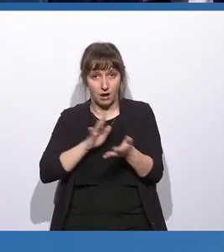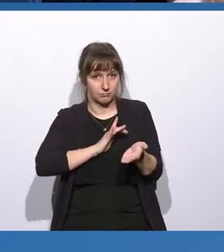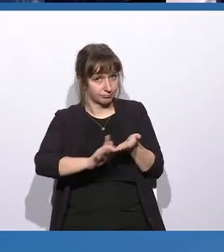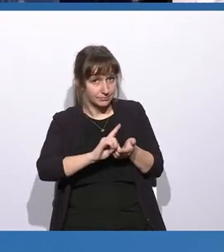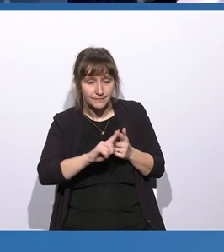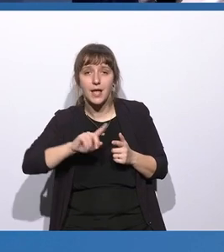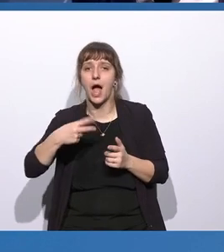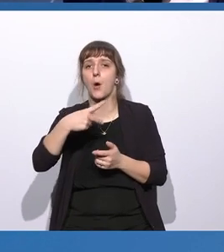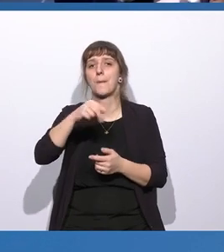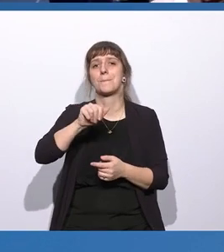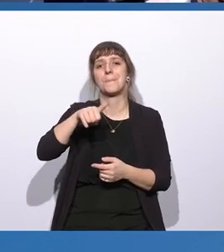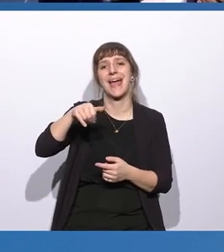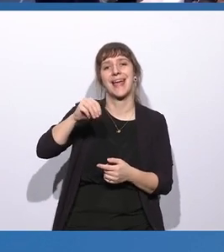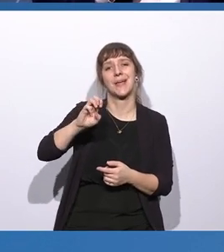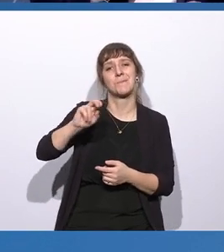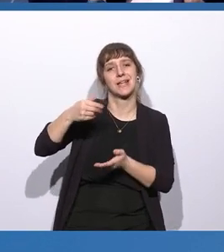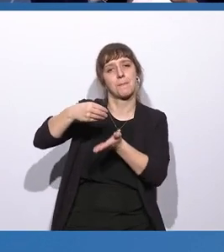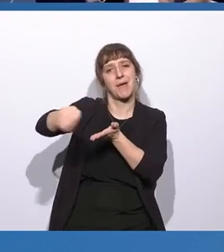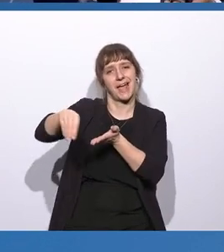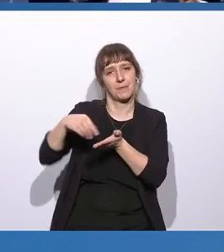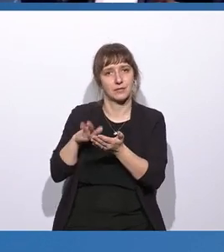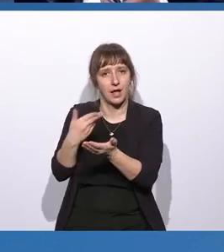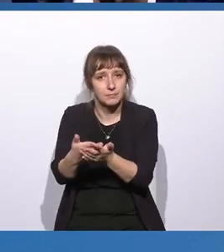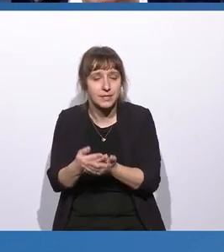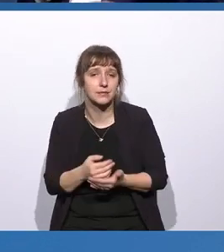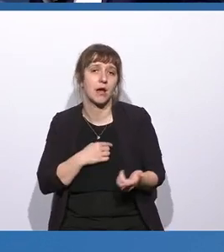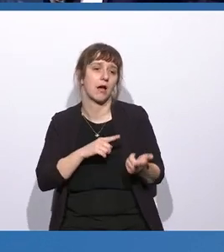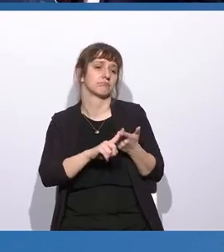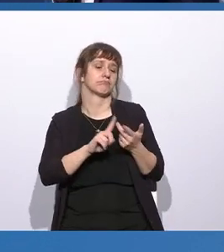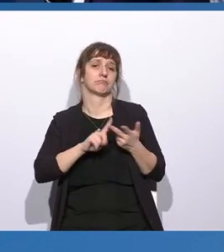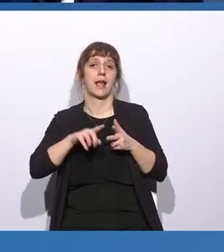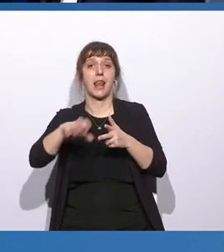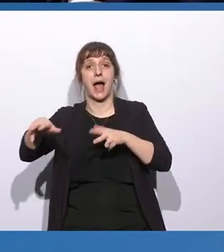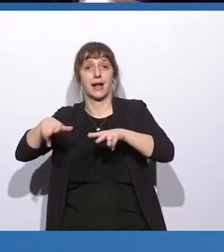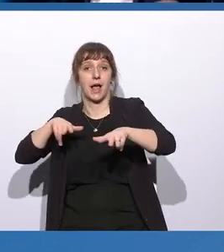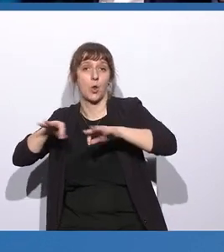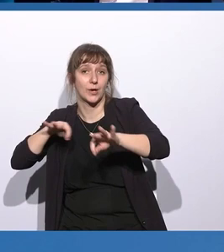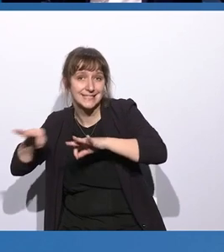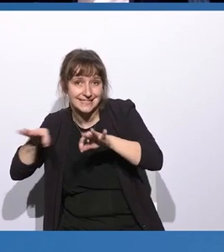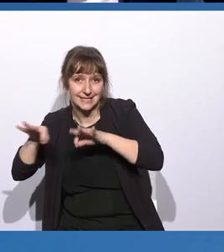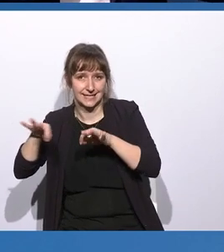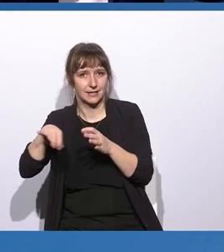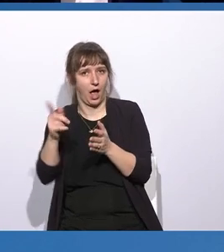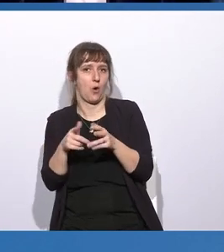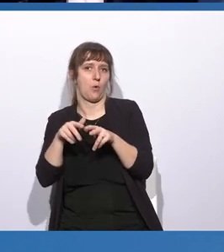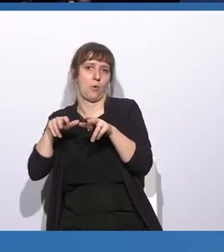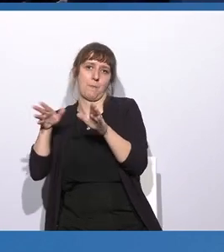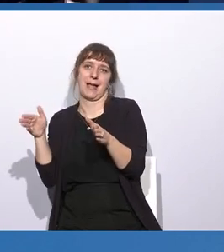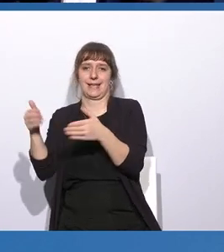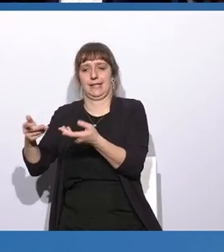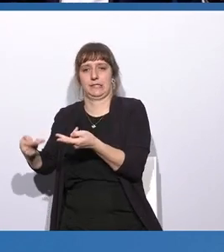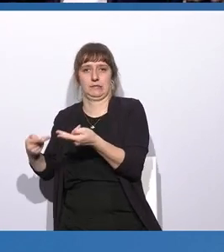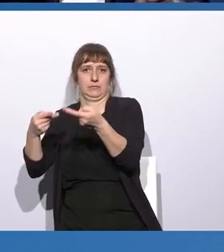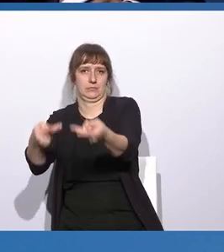Payment-Anbieter. Wir machen die Lagerlogistik. Wir übergeben die Pakete auf der letzten Meile. Das bedeutet, wir bilden die